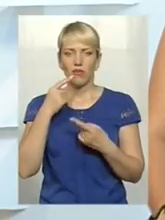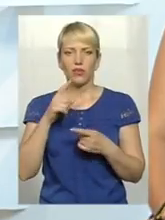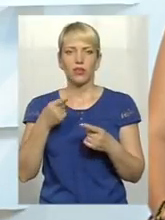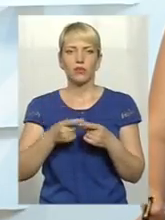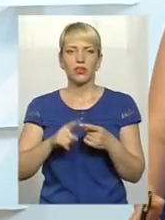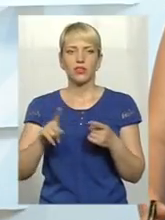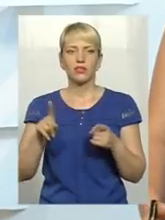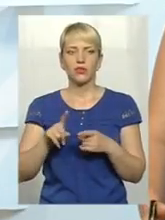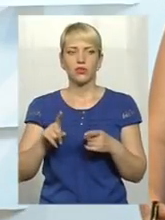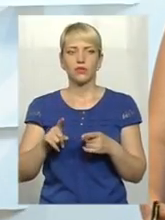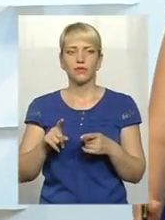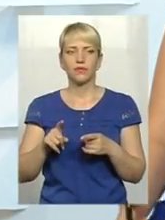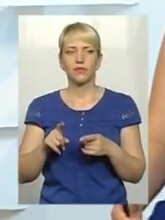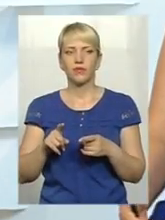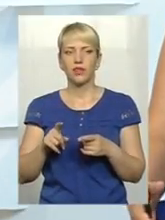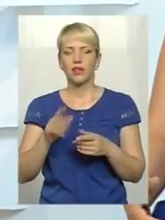в принципі,